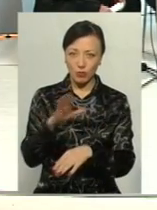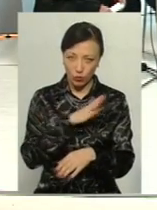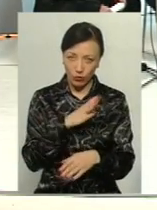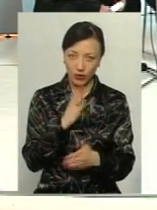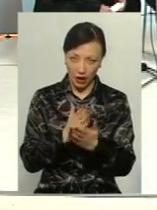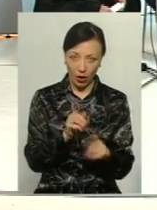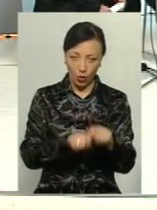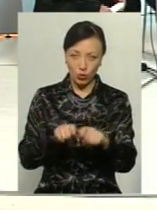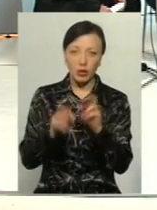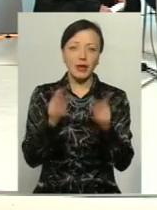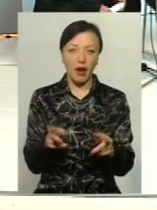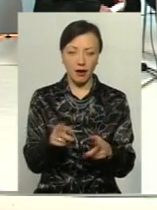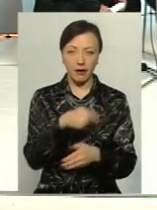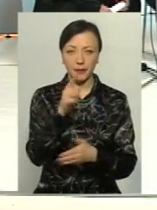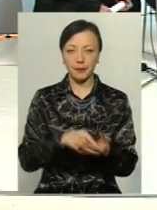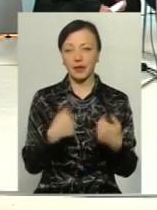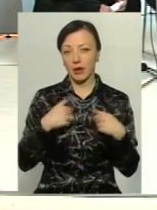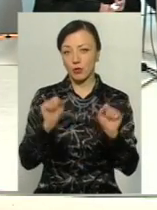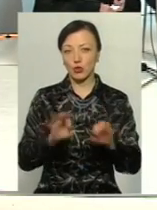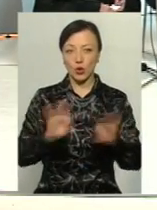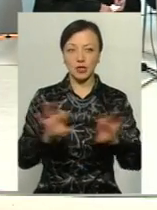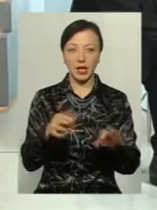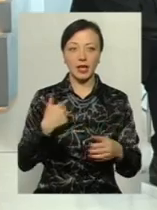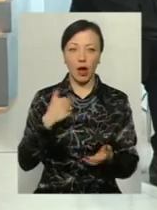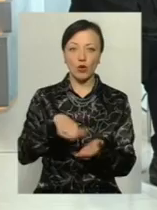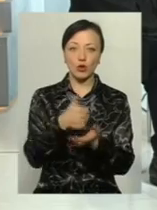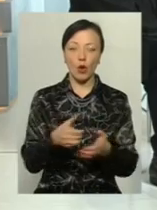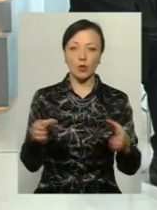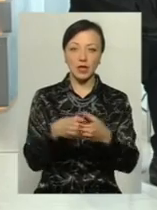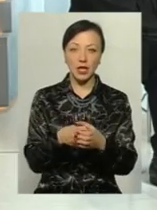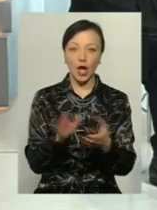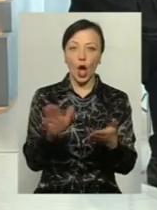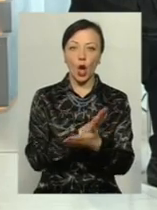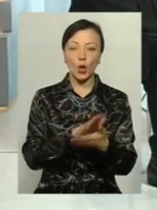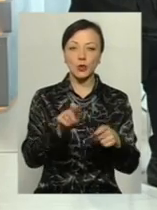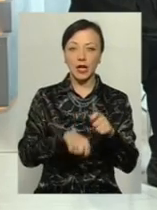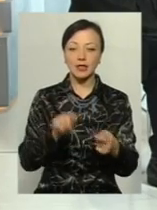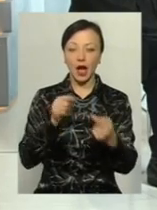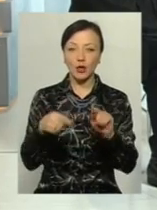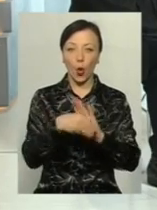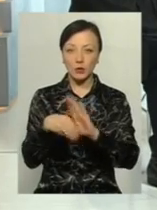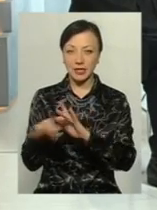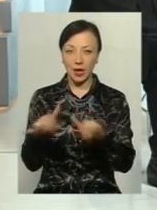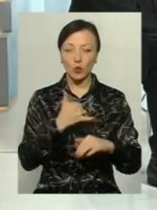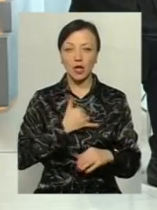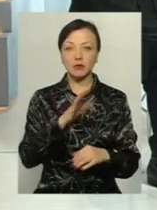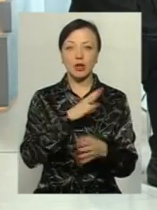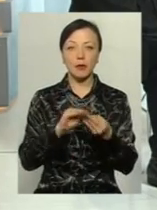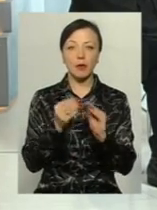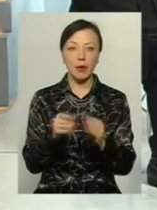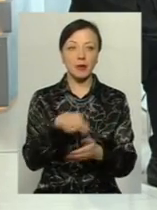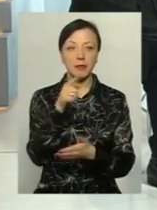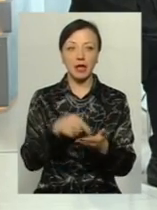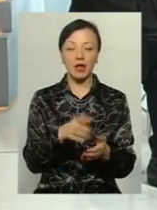є контролю. Я, наприклад, можу розказати про своєму. Я очолював комітет з люстрацією антикорупційної діяльності, і в нас були досить проблемні